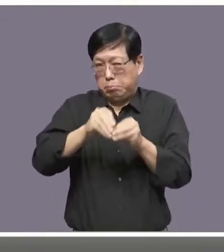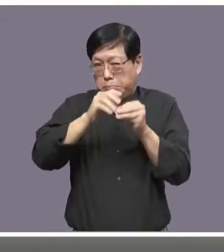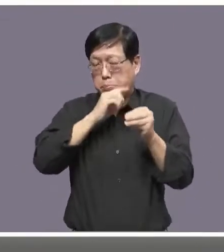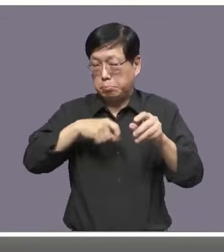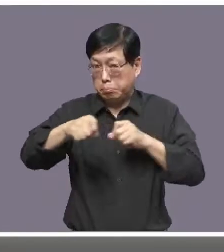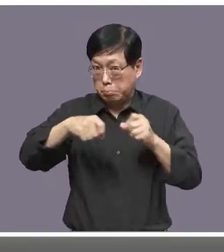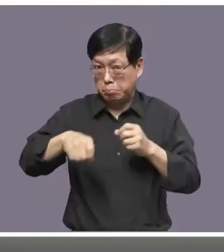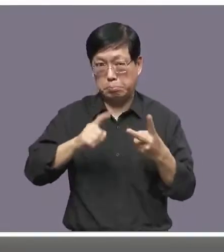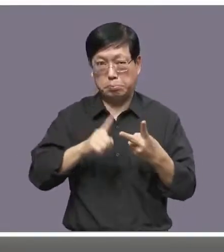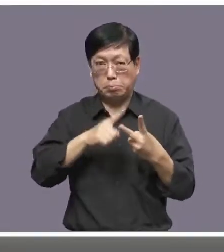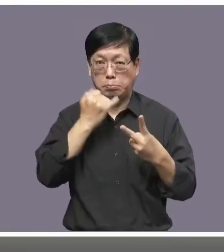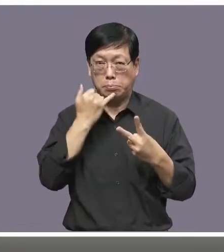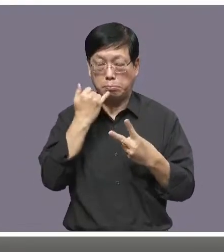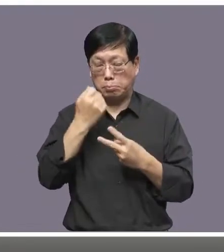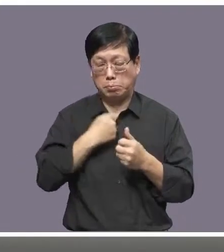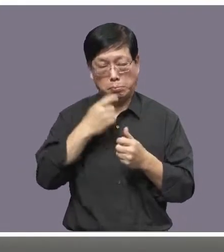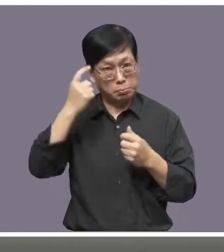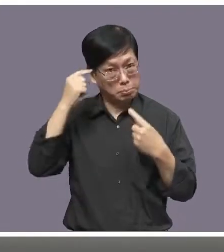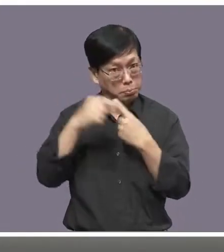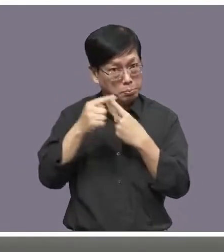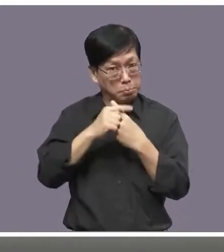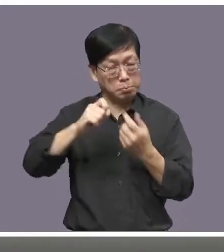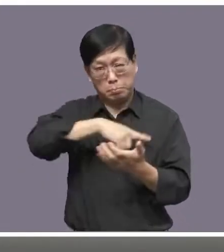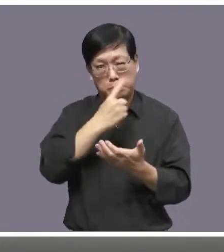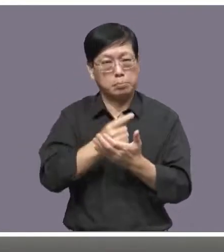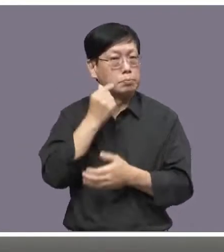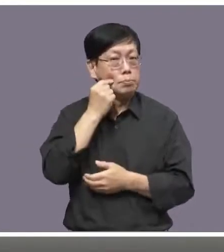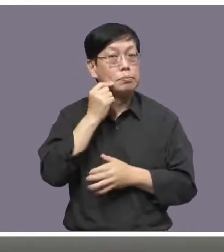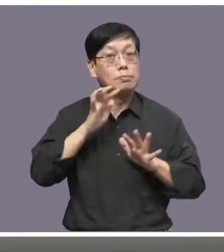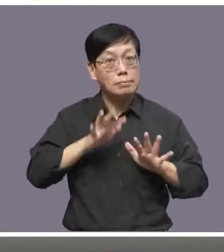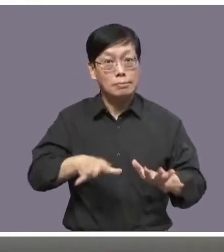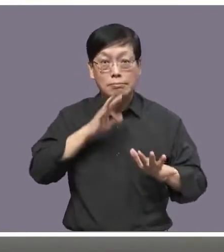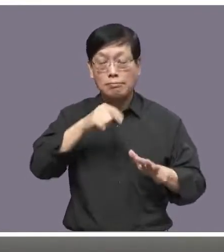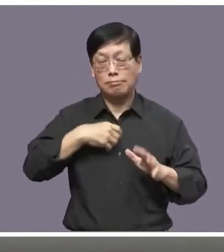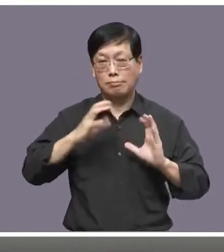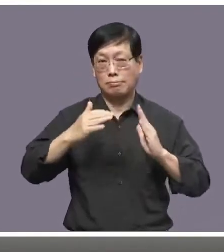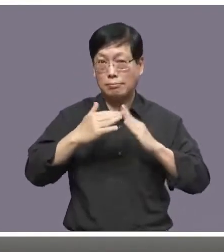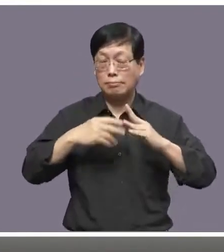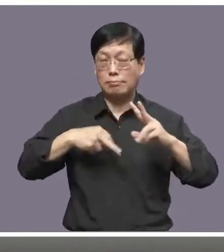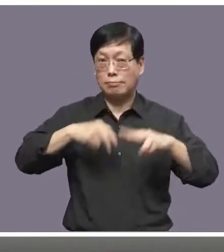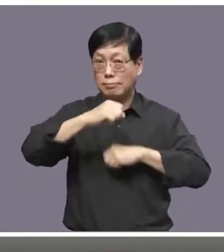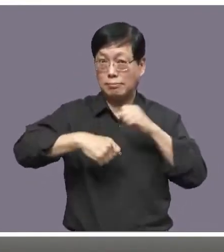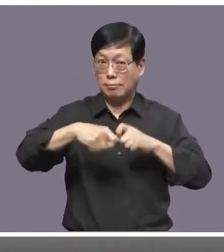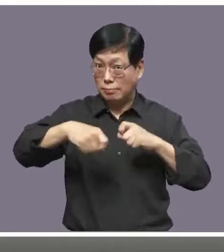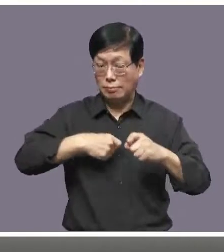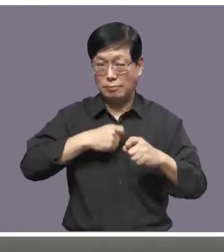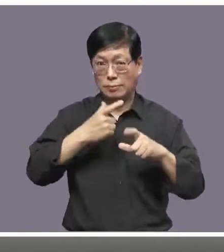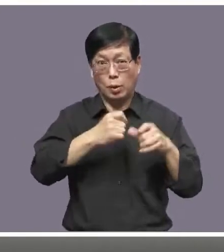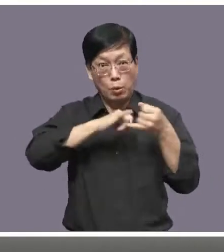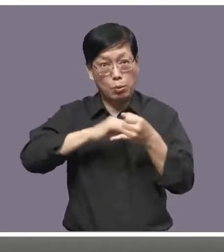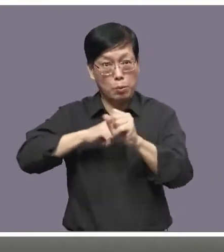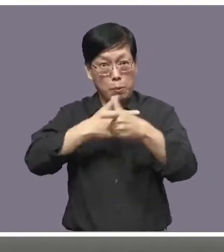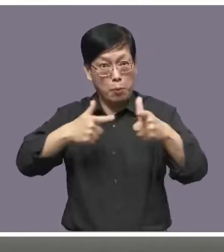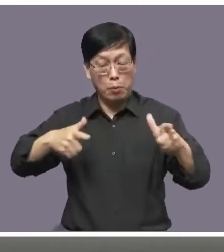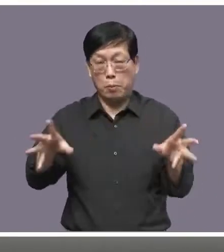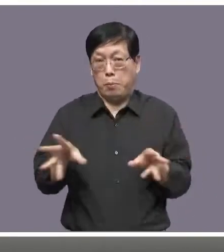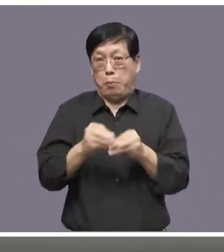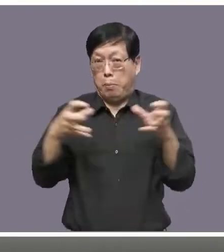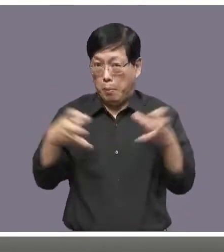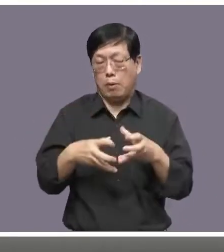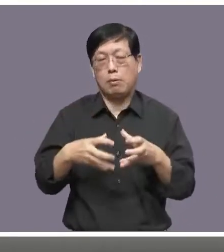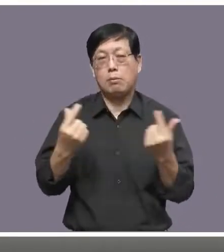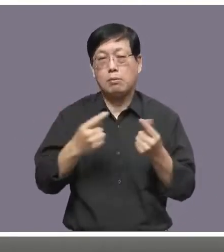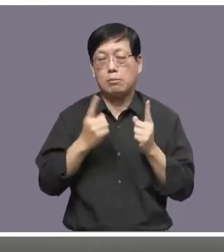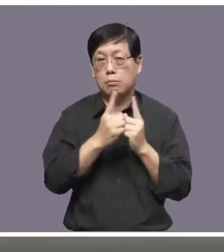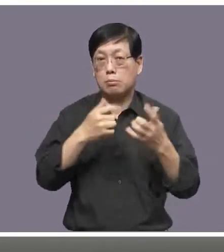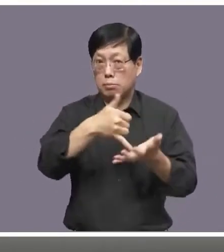及全面的策略思维所以国家人权行动计划其实就展现的把公约整合的这个能力尤其对于弱